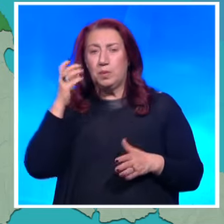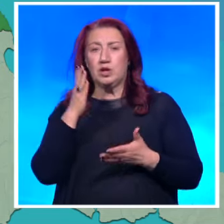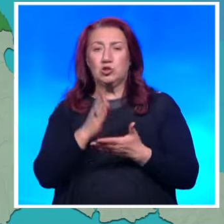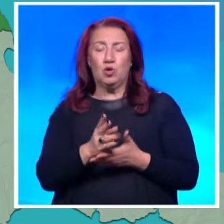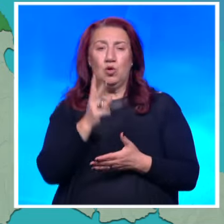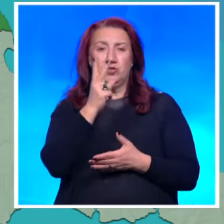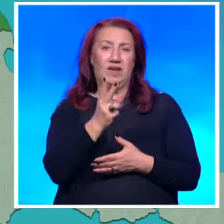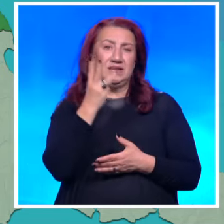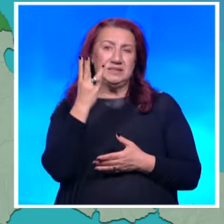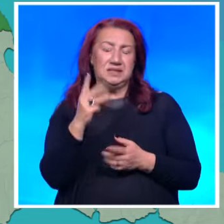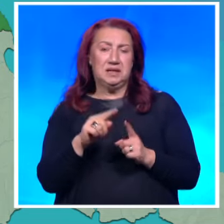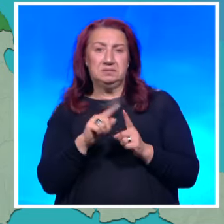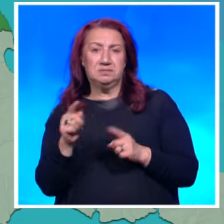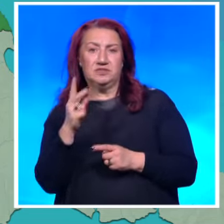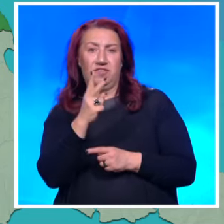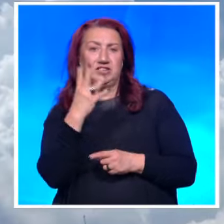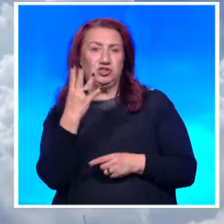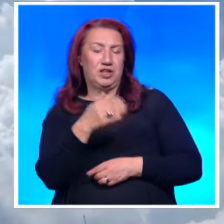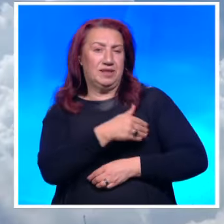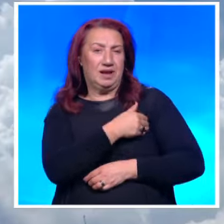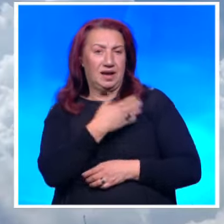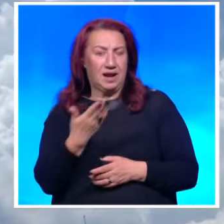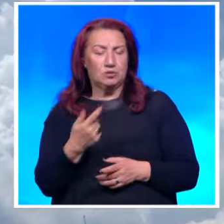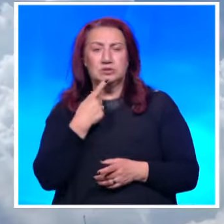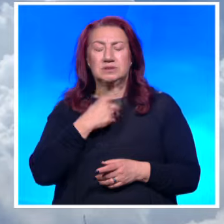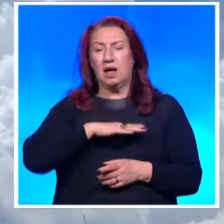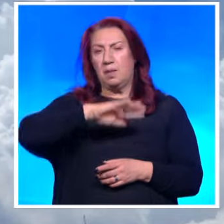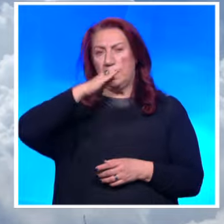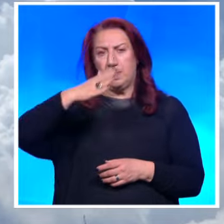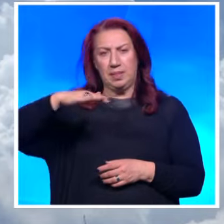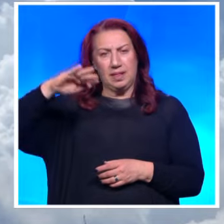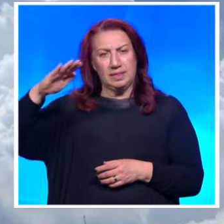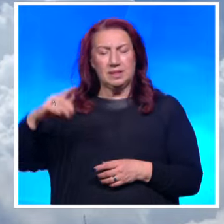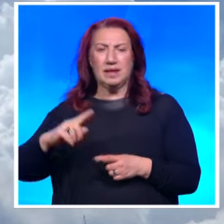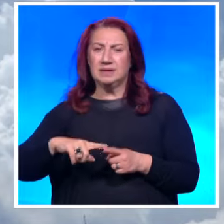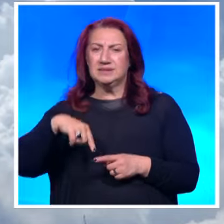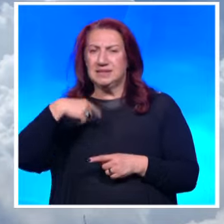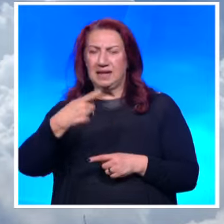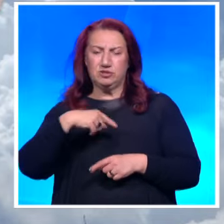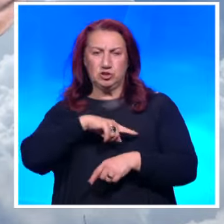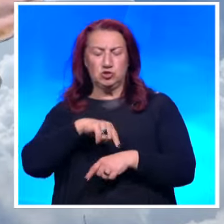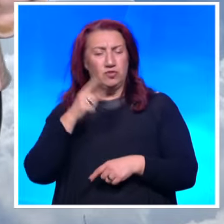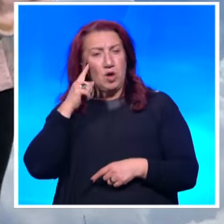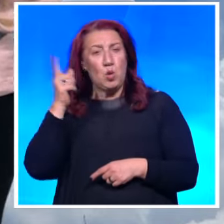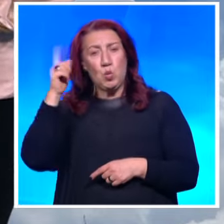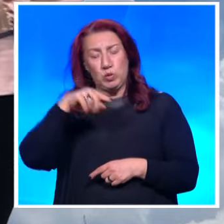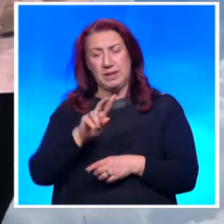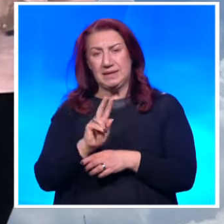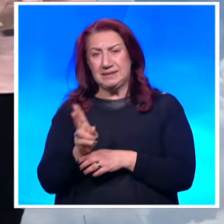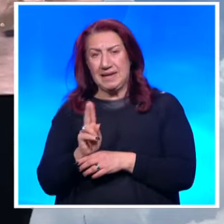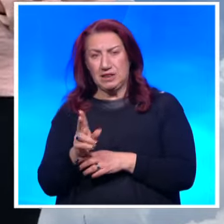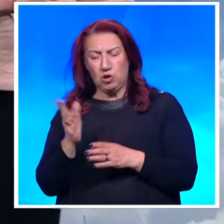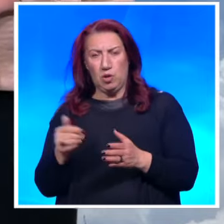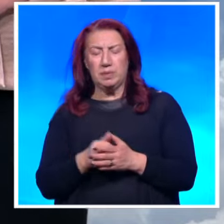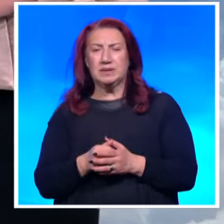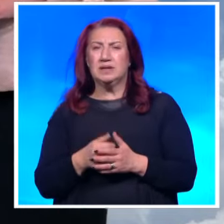-24 градуса. В планинските райони през следващите часове и утре през втората половина на денонощието